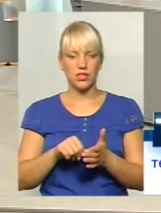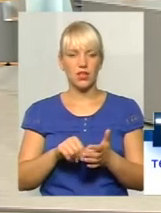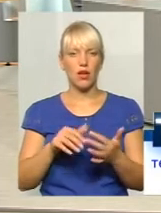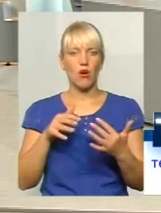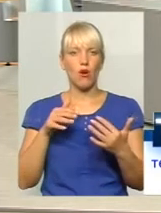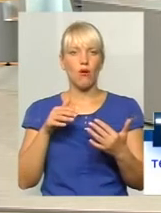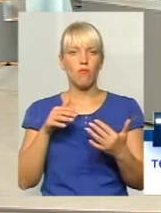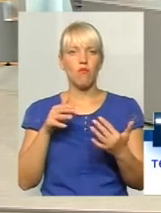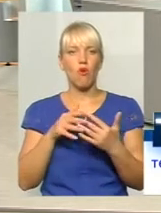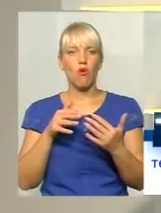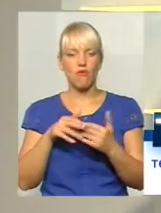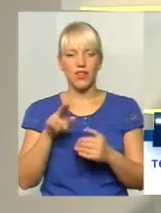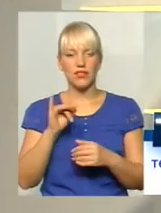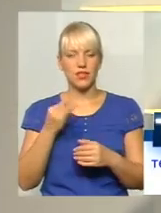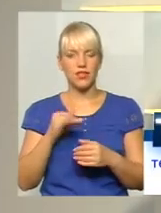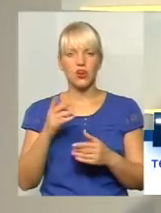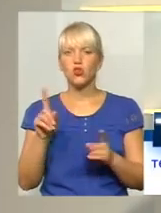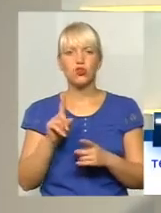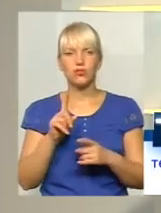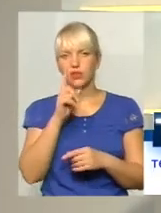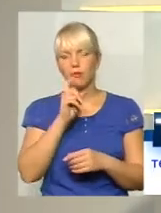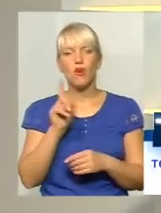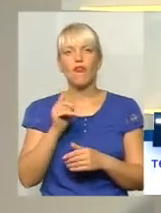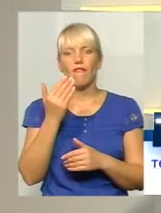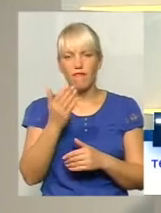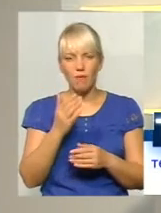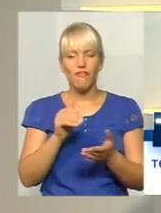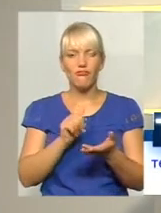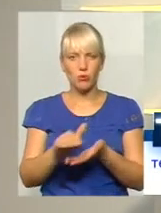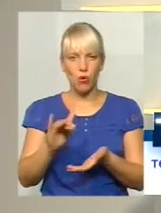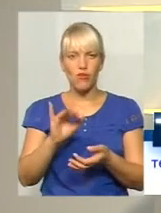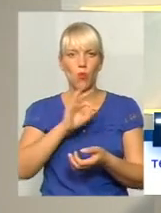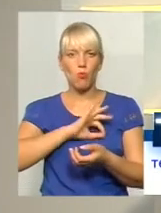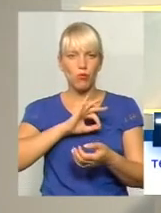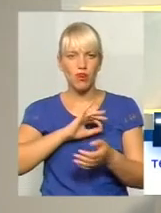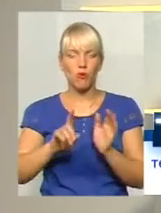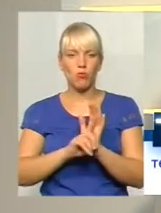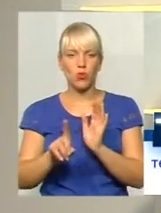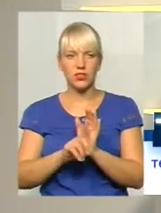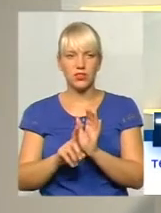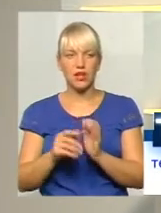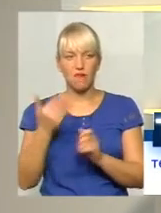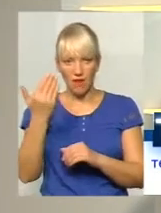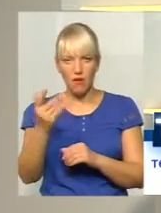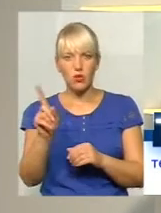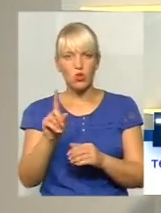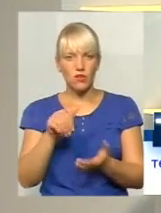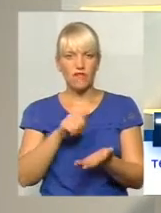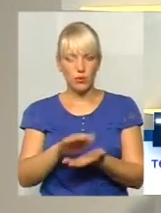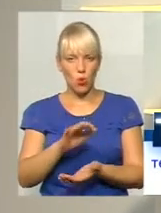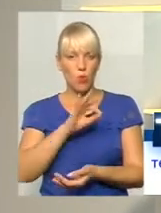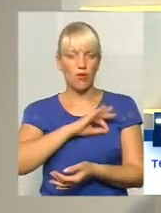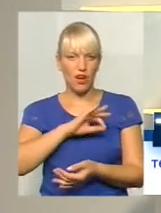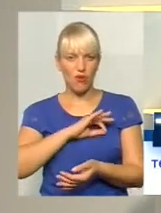То вам відмовили в пільговому приїзді, чи що? Поясніть. Не воню. Вам відмовили в пільговому